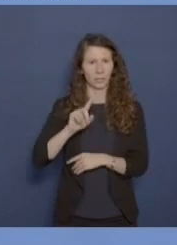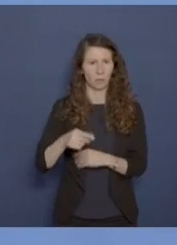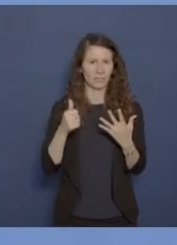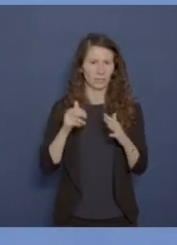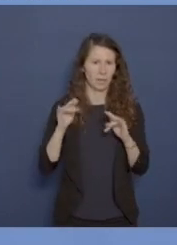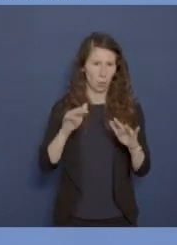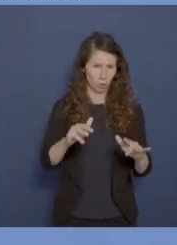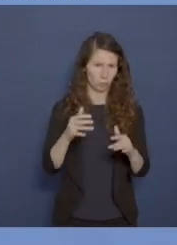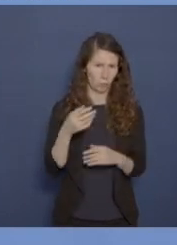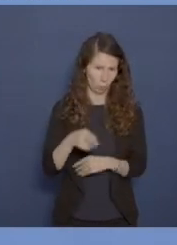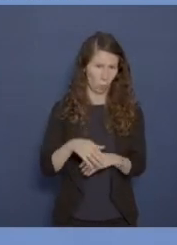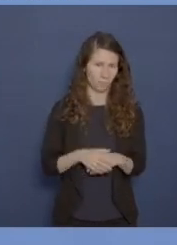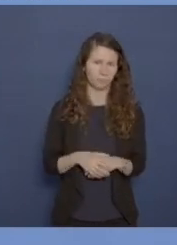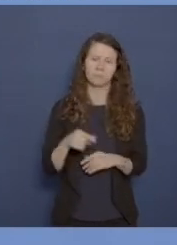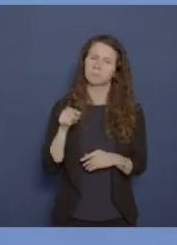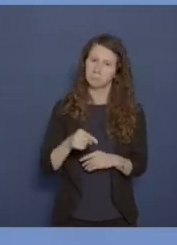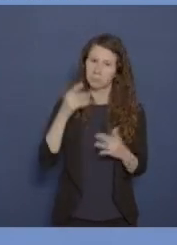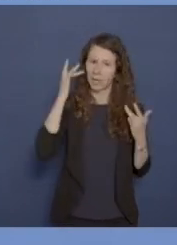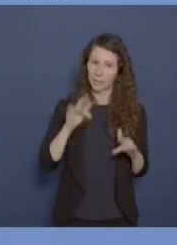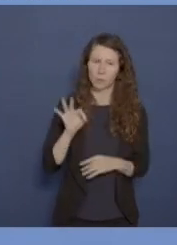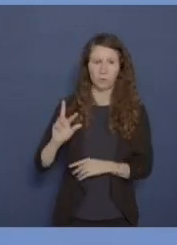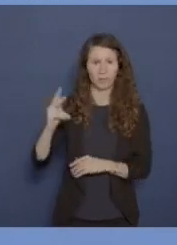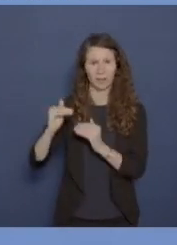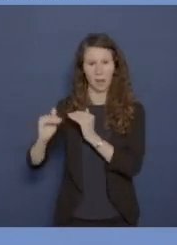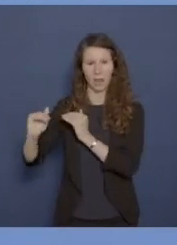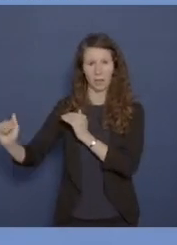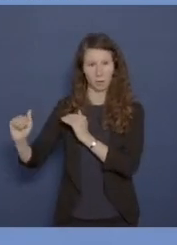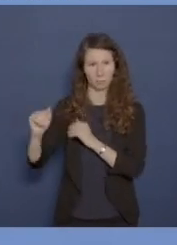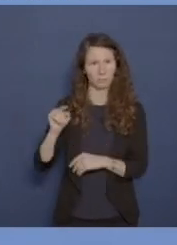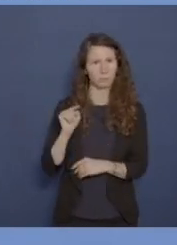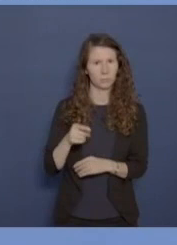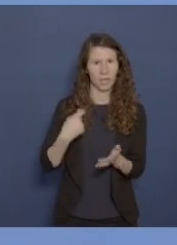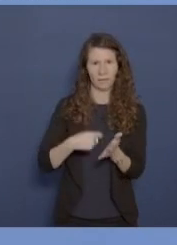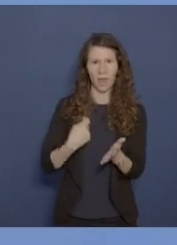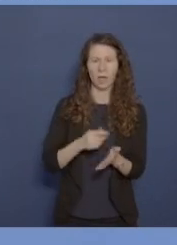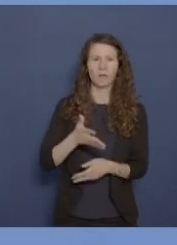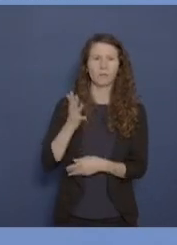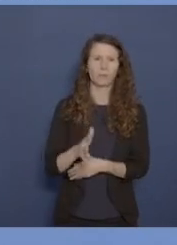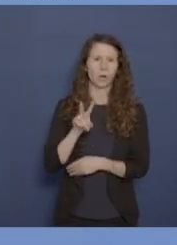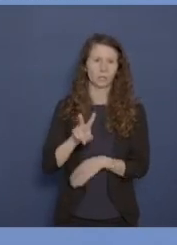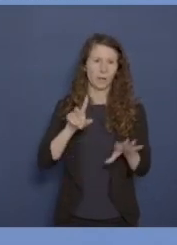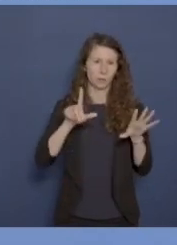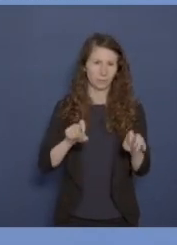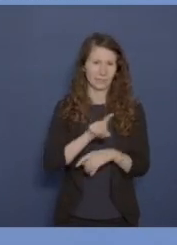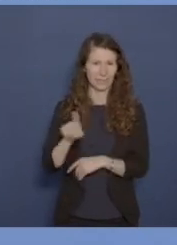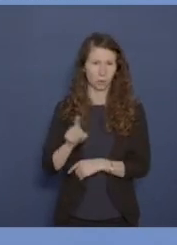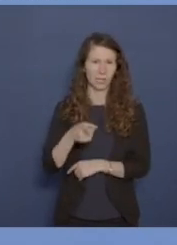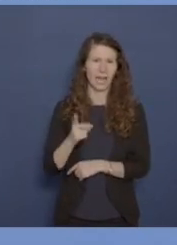Die entsprechenden Genehmigungen für Drittländer haben einen Wert von 572